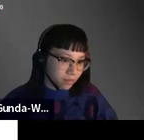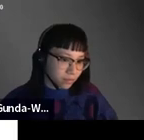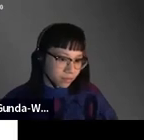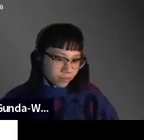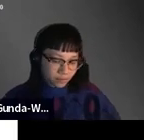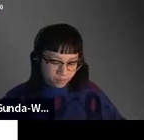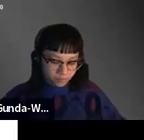nachdem nachdem